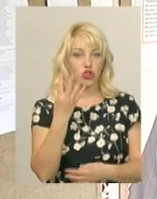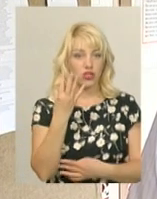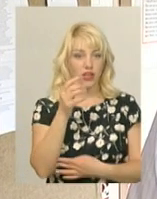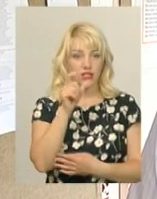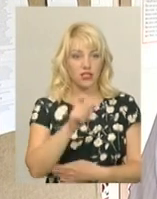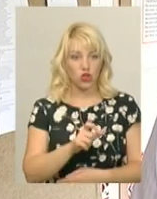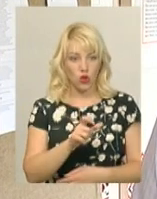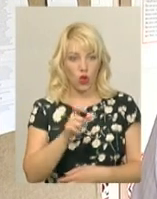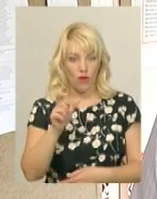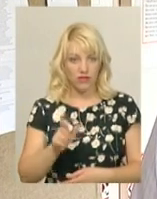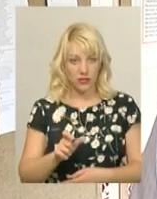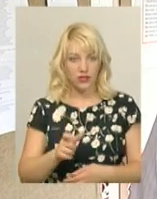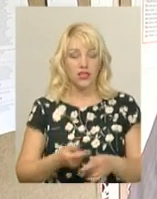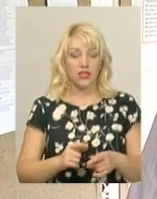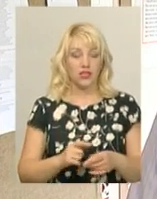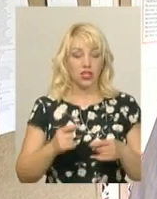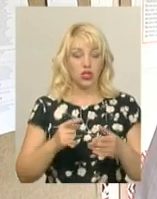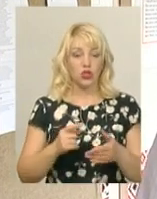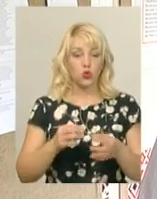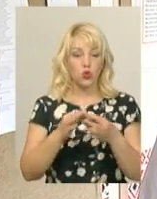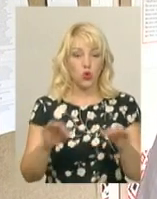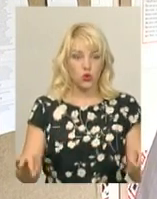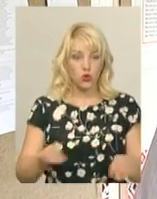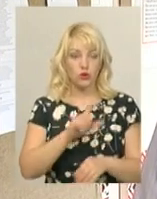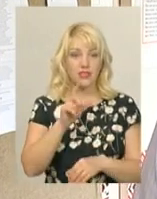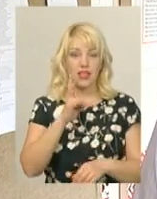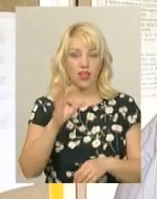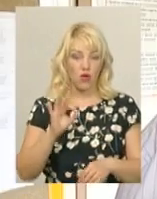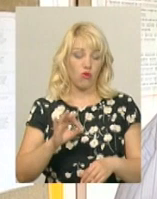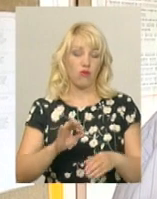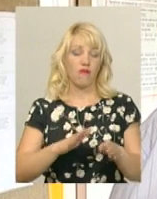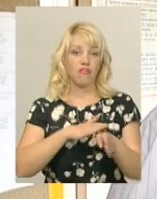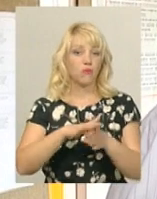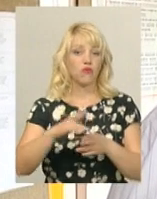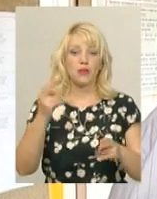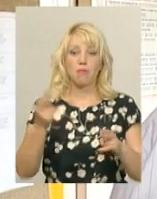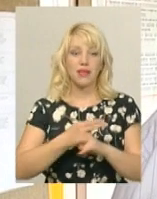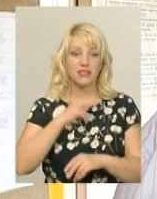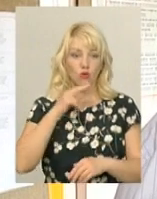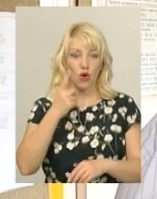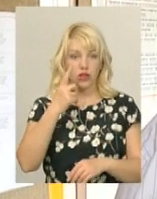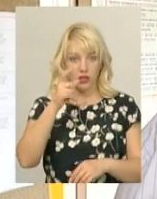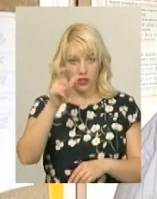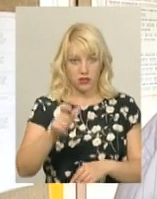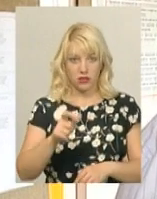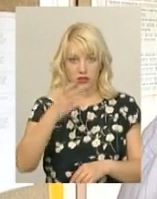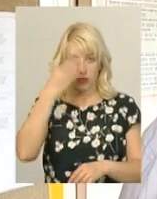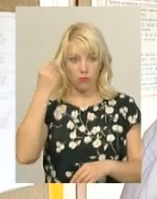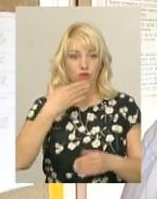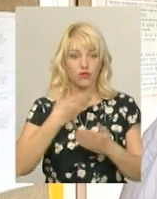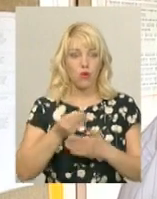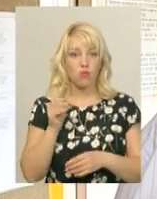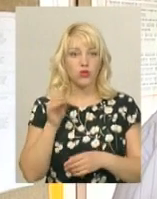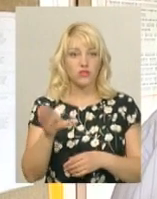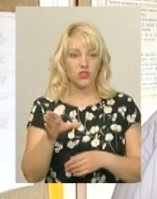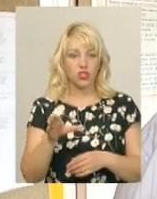Допуст до ЗНО відбувся без зауважень. Один учень забув своє посвідчення